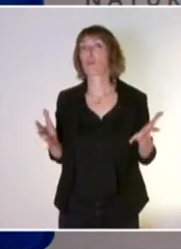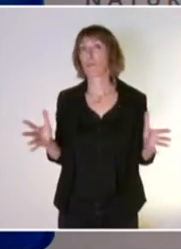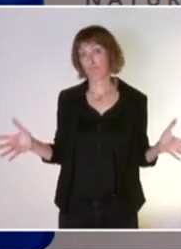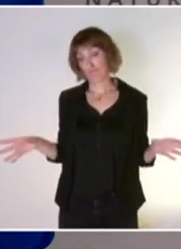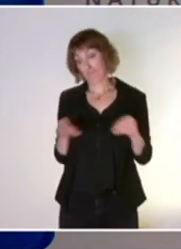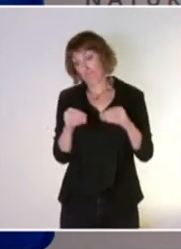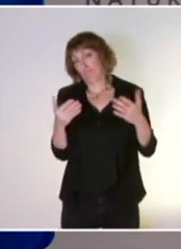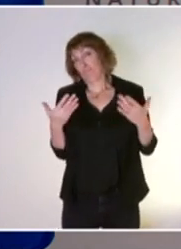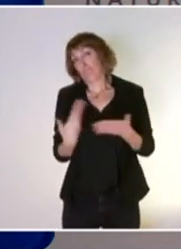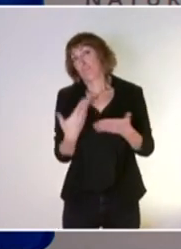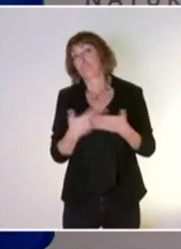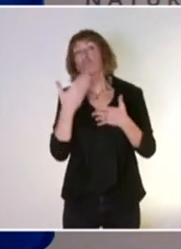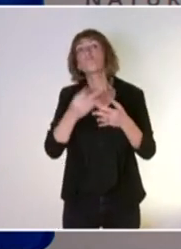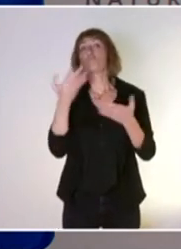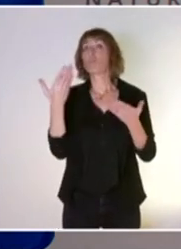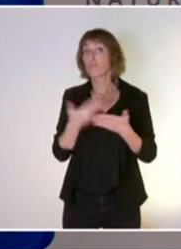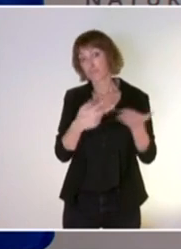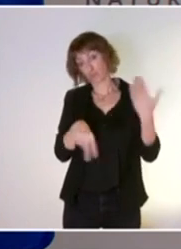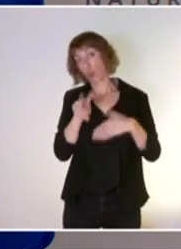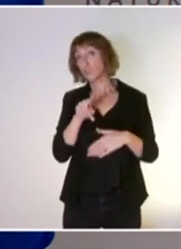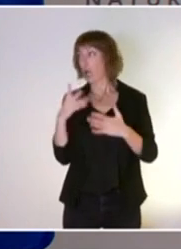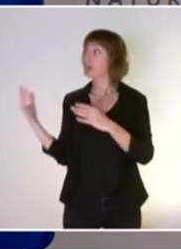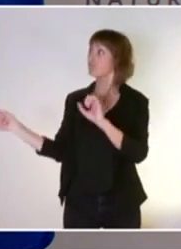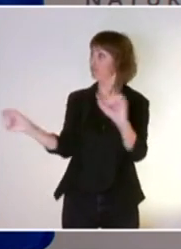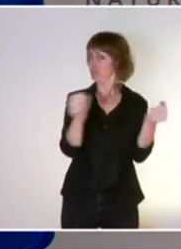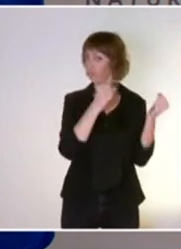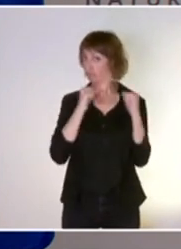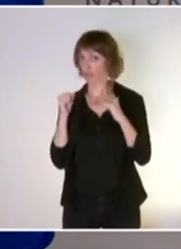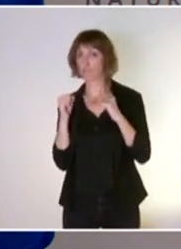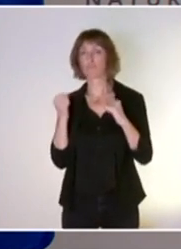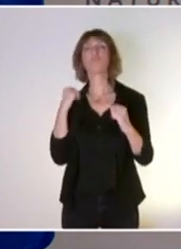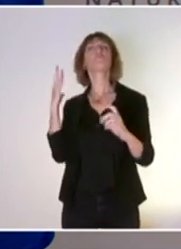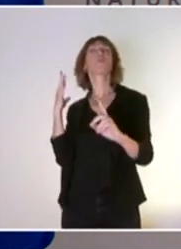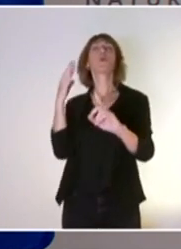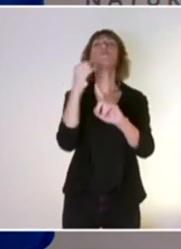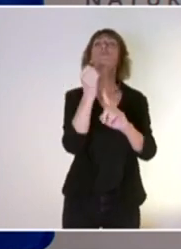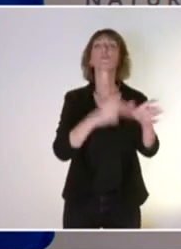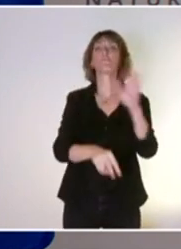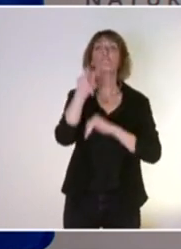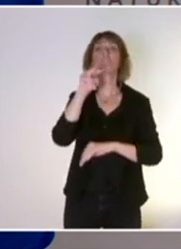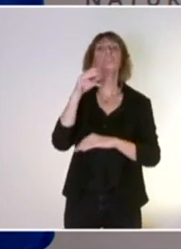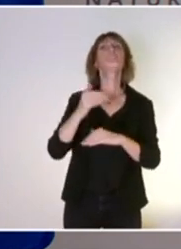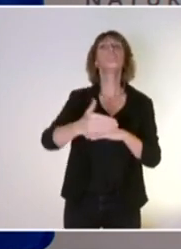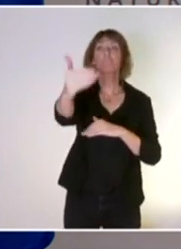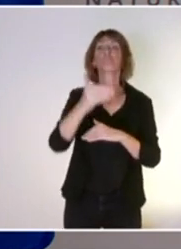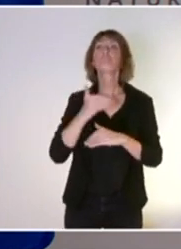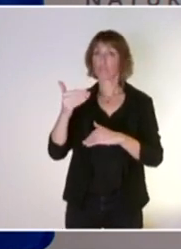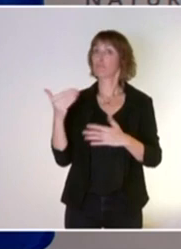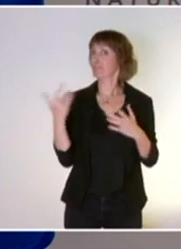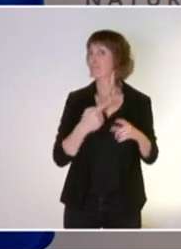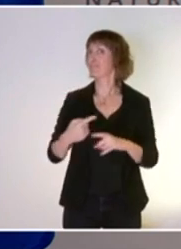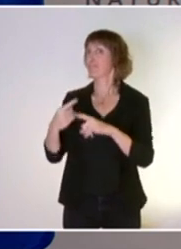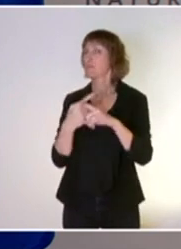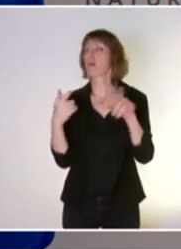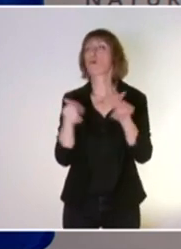le constat, donc constat qui est partagé, objectif et vision partagée également et réaffirmée dans le cadre de la